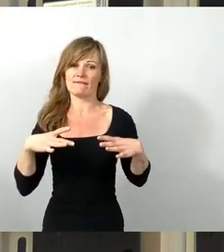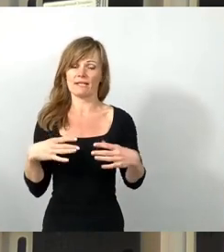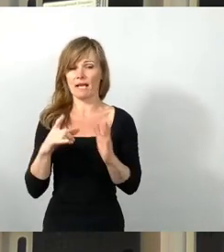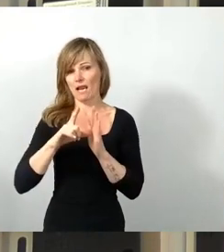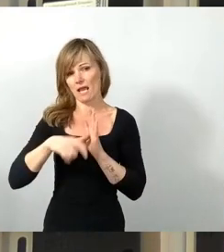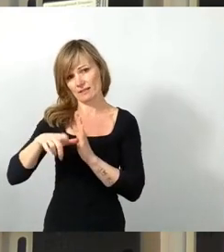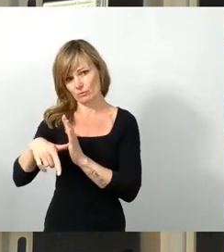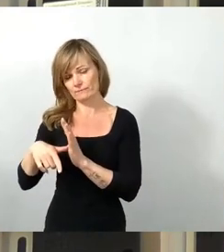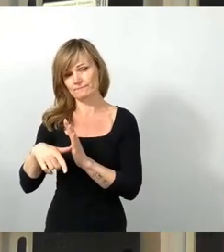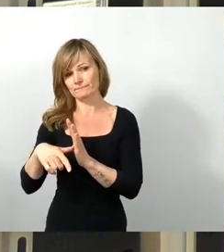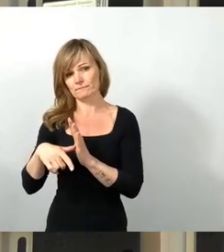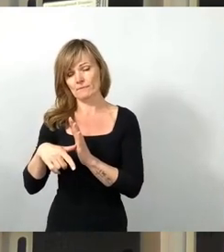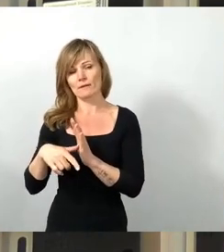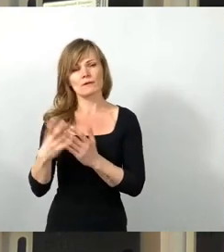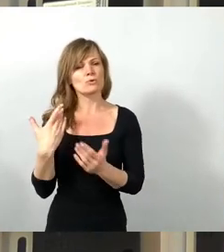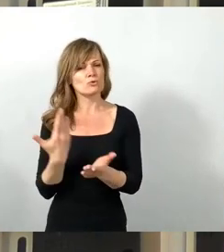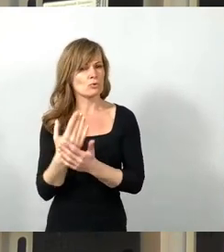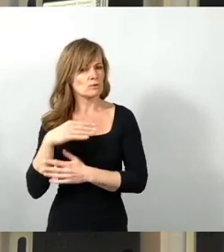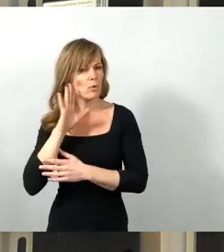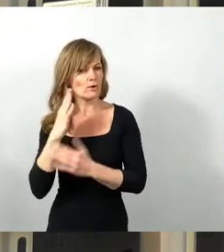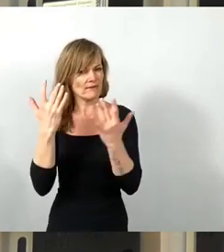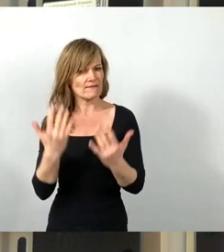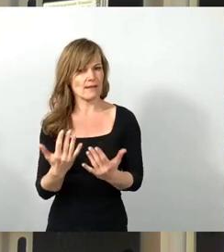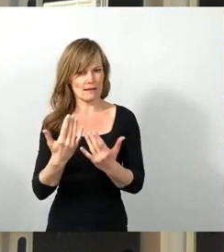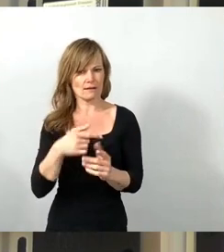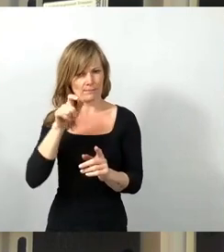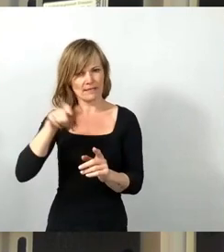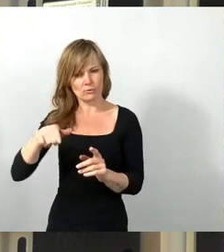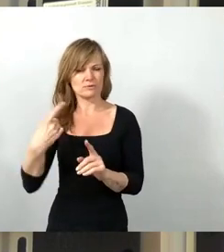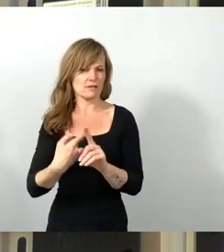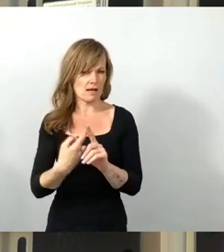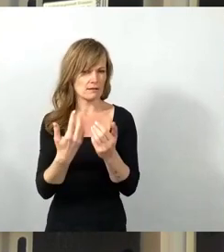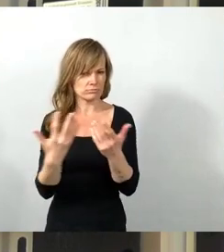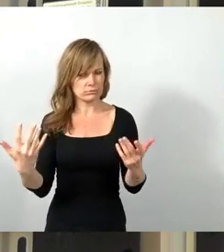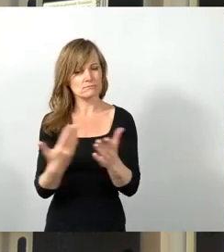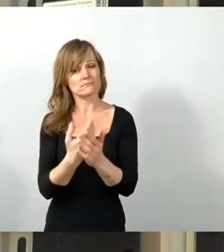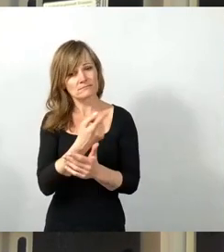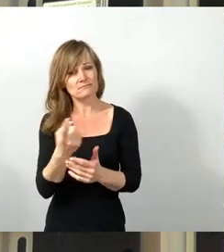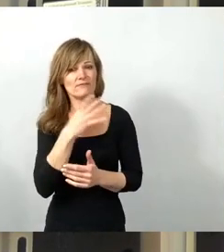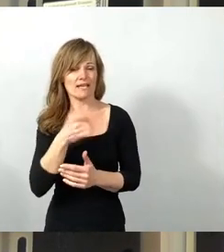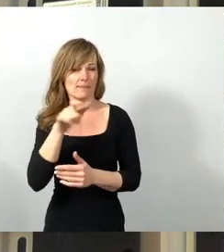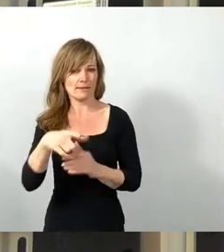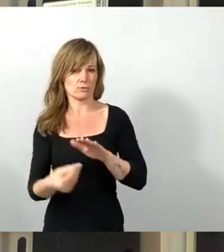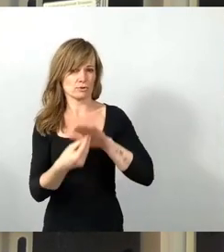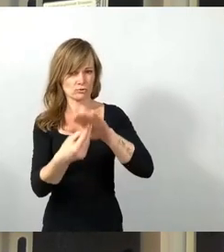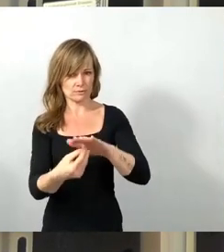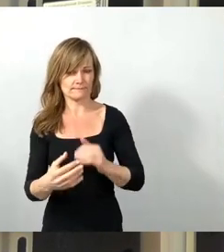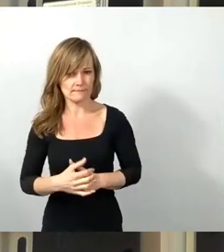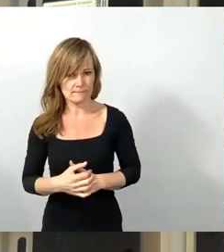Zahlen hier schon gehört, die ganz viele Menschen in unserer Stadt unterstützt und ihnen trotz einem